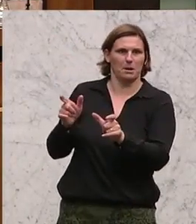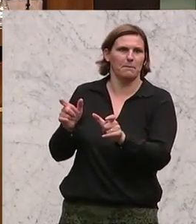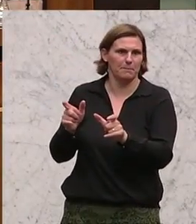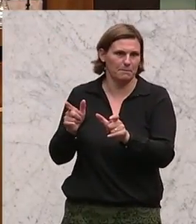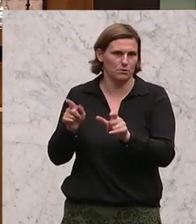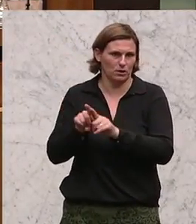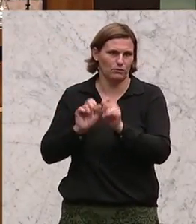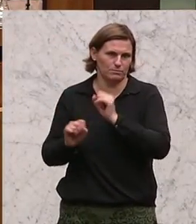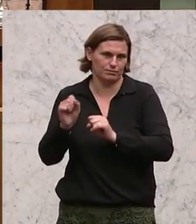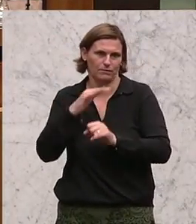abzuwehren. Vielen Dank.